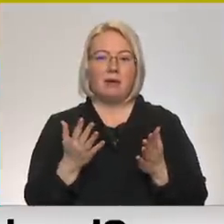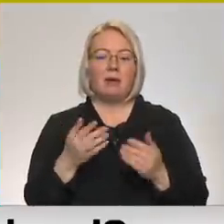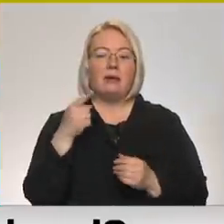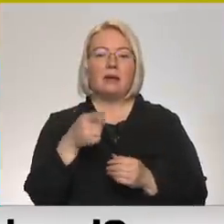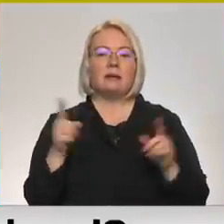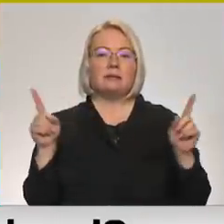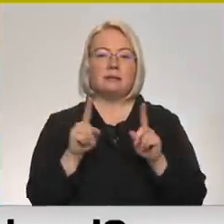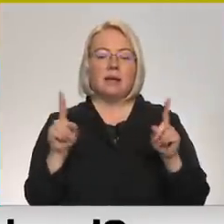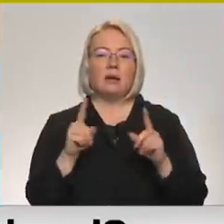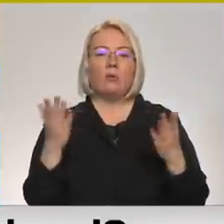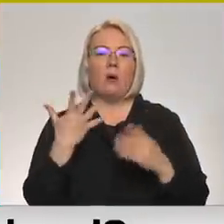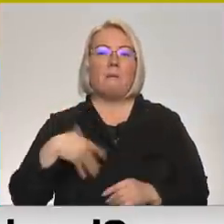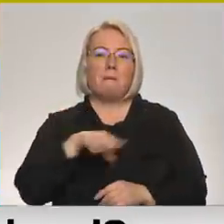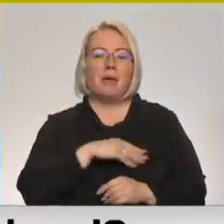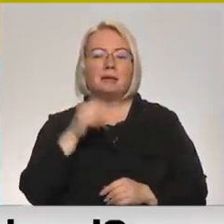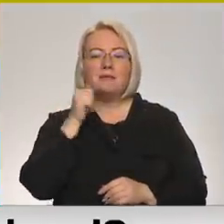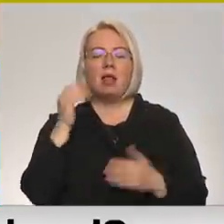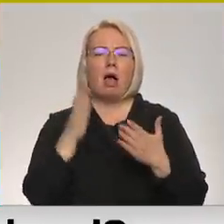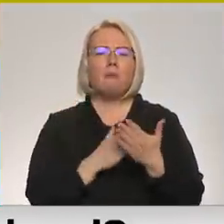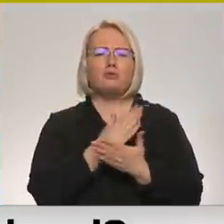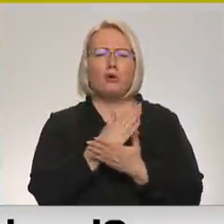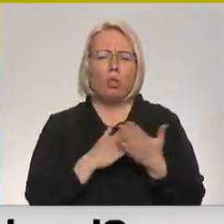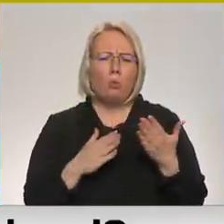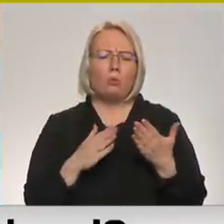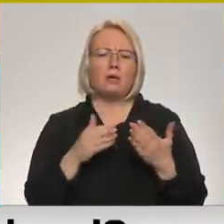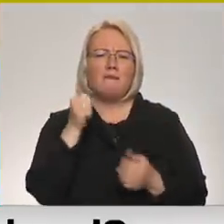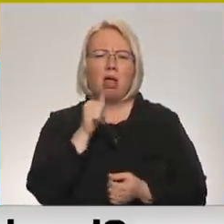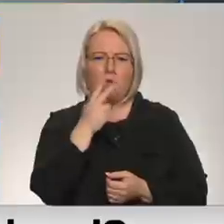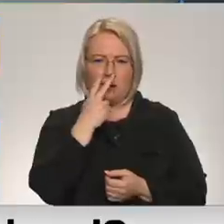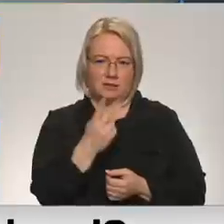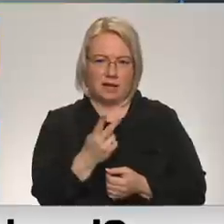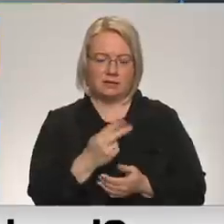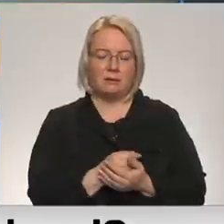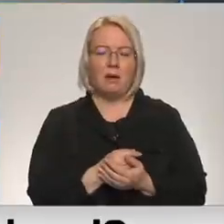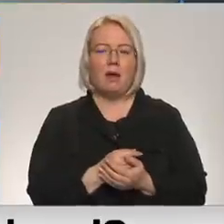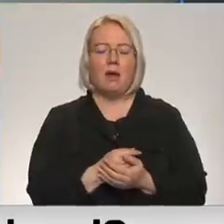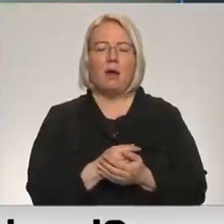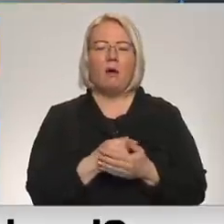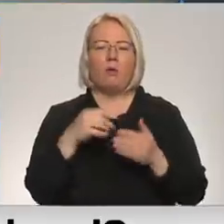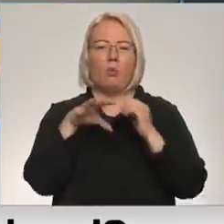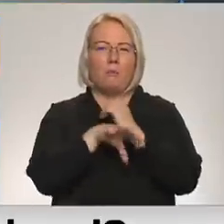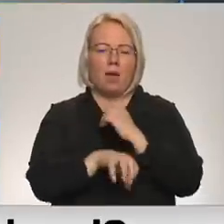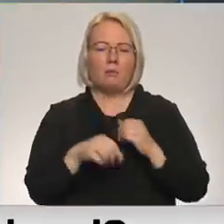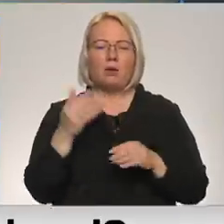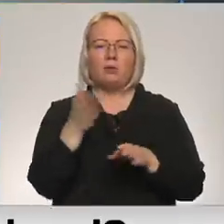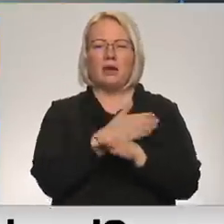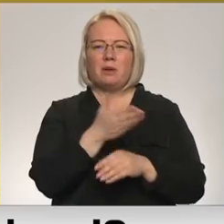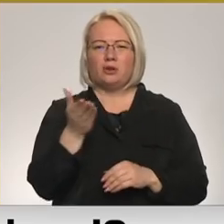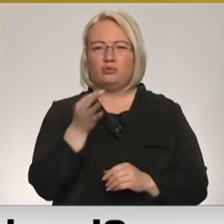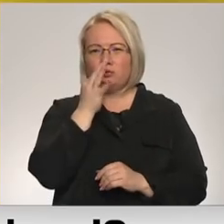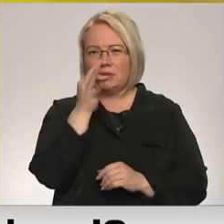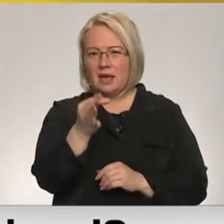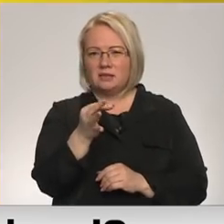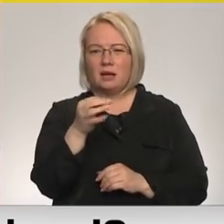Tas ir tas, ko mēs vēl absolūti redzēsim. Vēl noslēdzot pavisam īs, jūs iepriekš jau pieminējāt arī šo